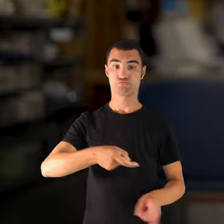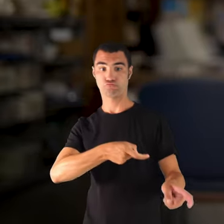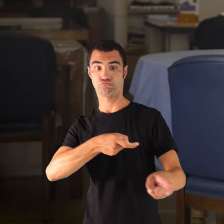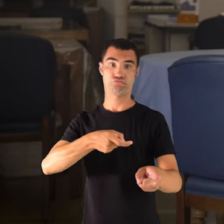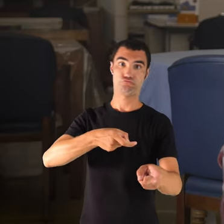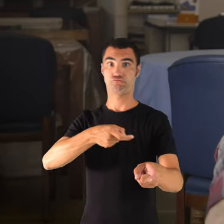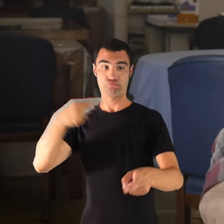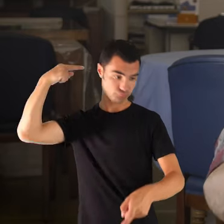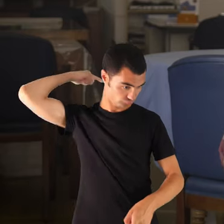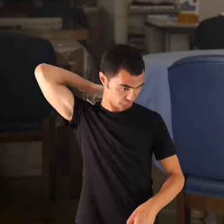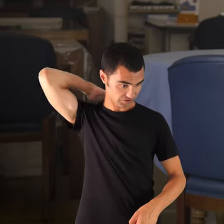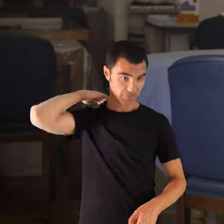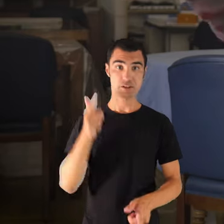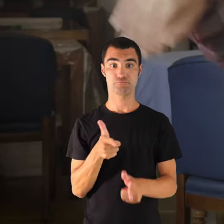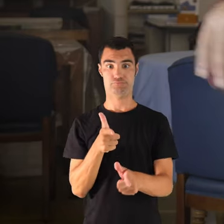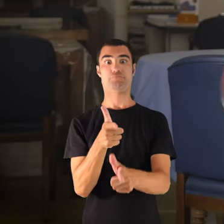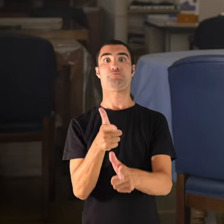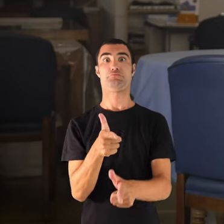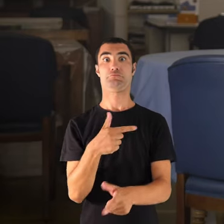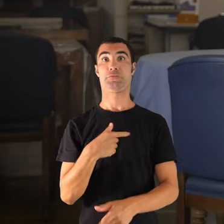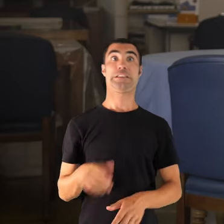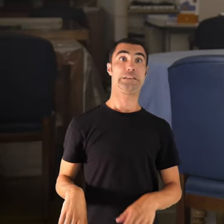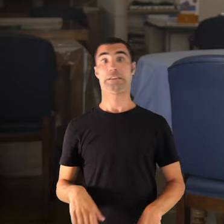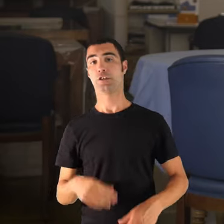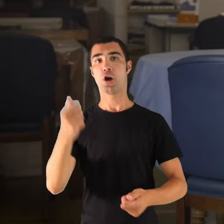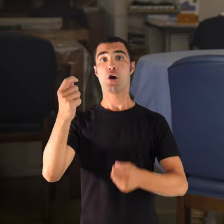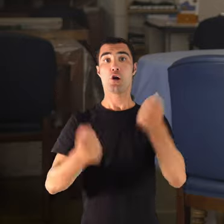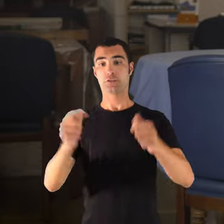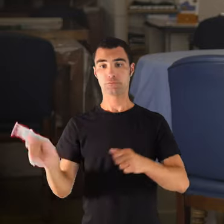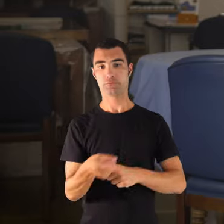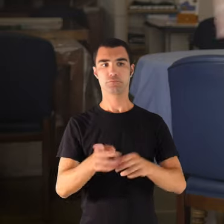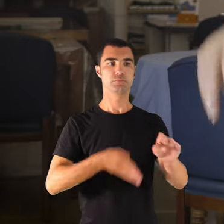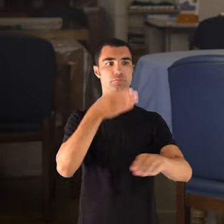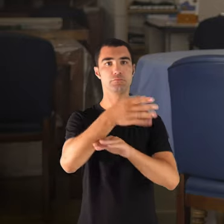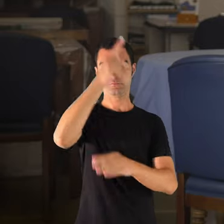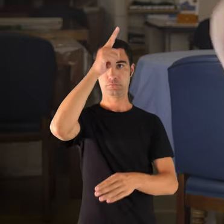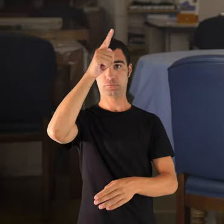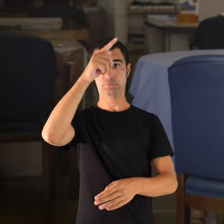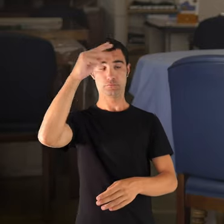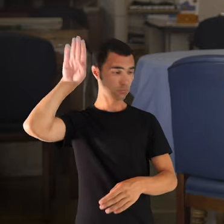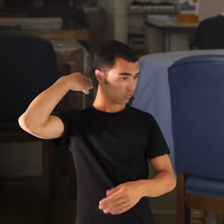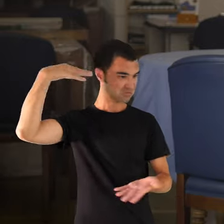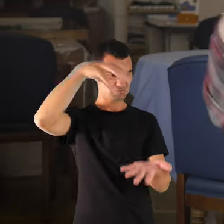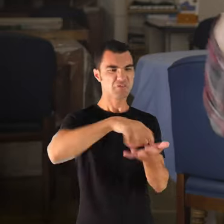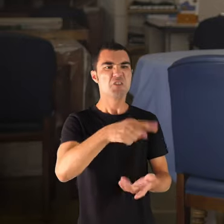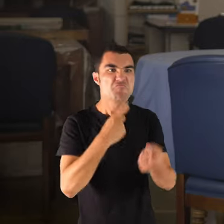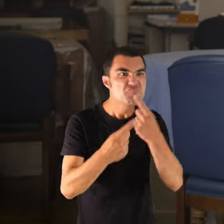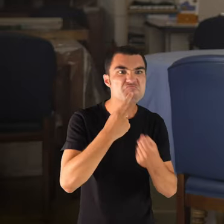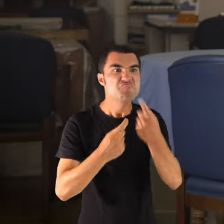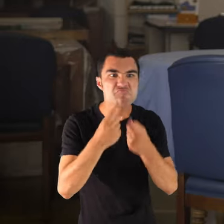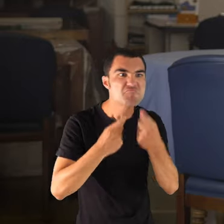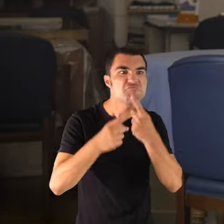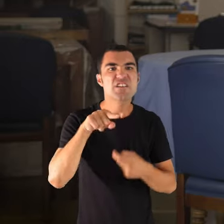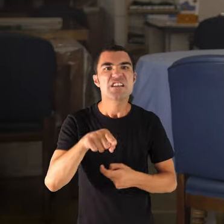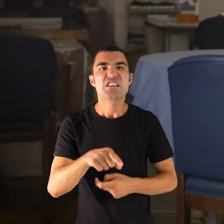fusil a l'esquena, a la darrera, al cap i al quartalillo, per demanar-me de qui era, de qui no era, que sé jo que és l'amo, jo